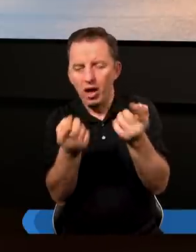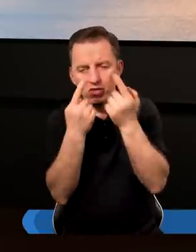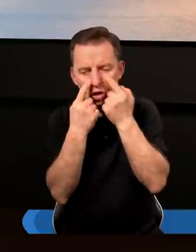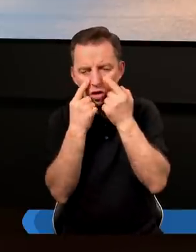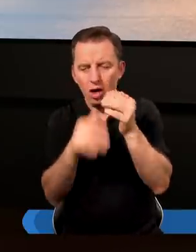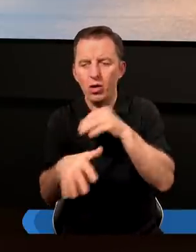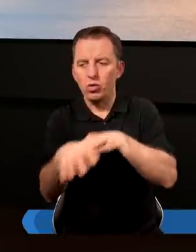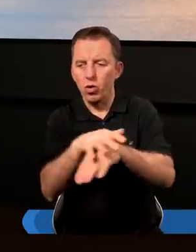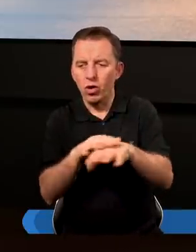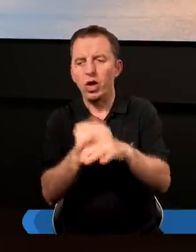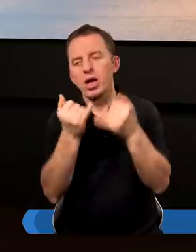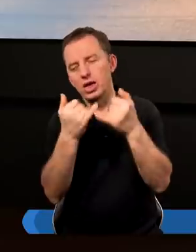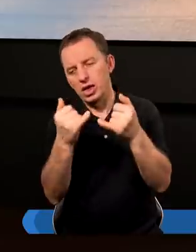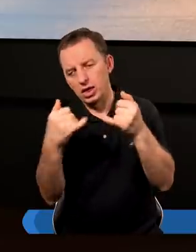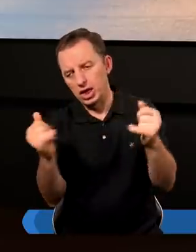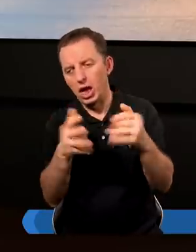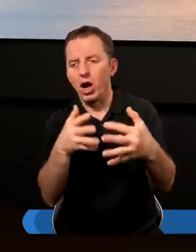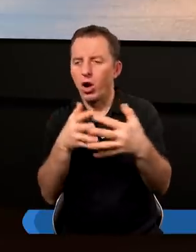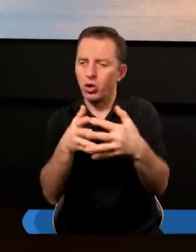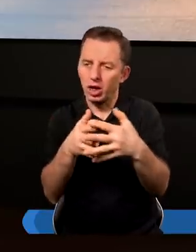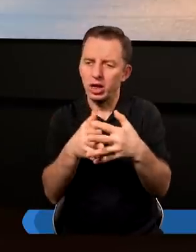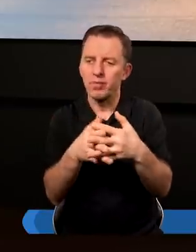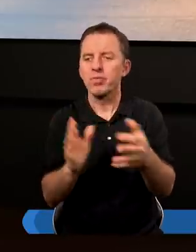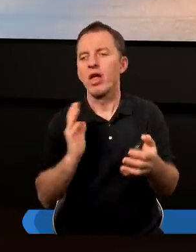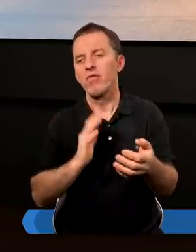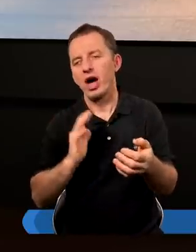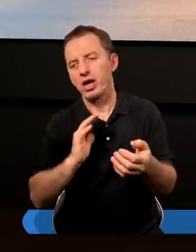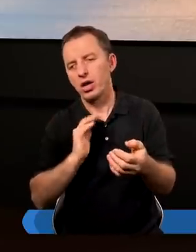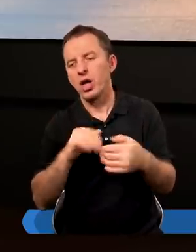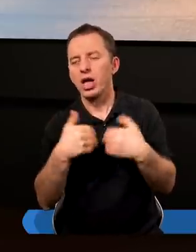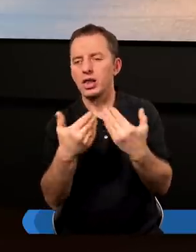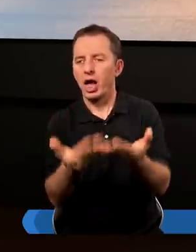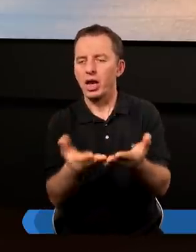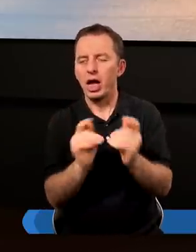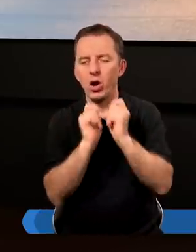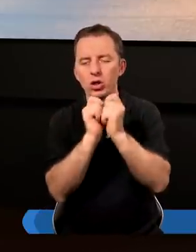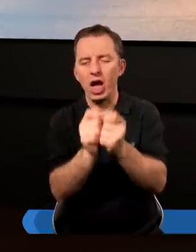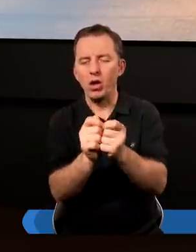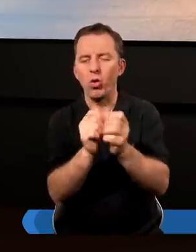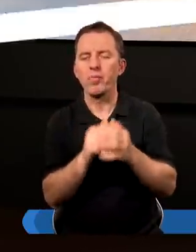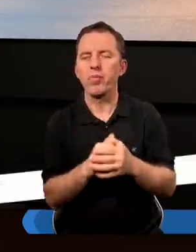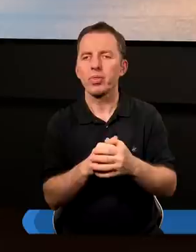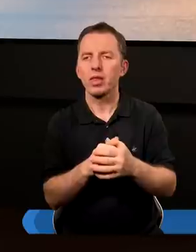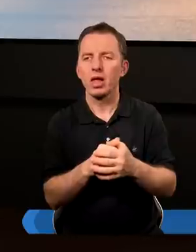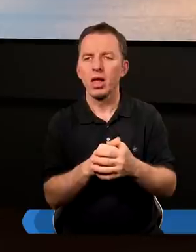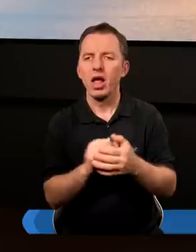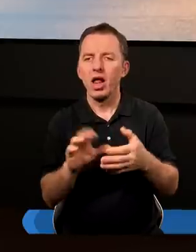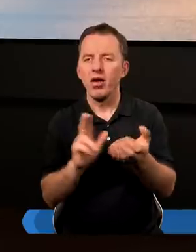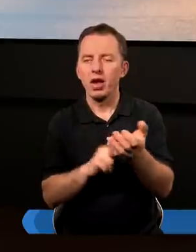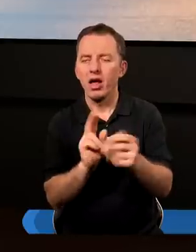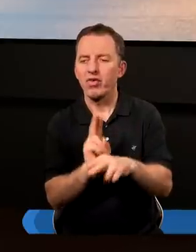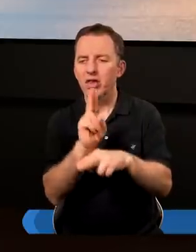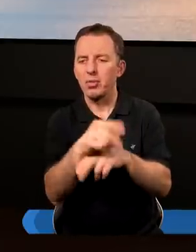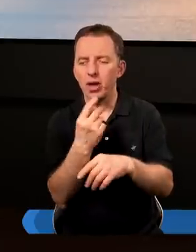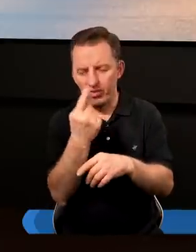duchowym zupełnie inaczej oceniamy wartość danego daru. We wstępie